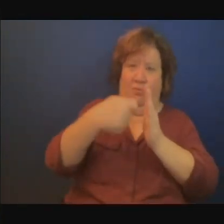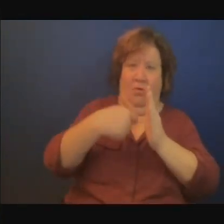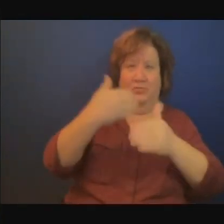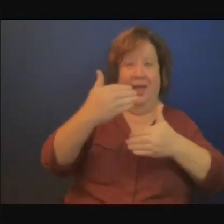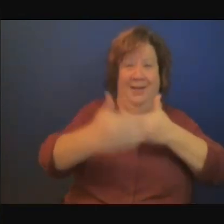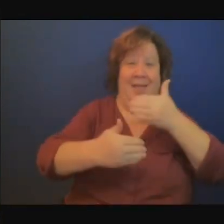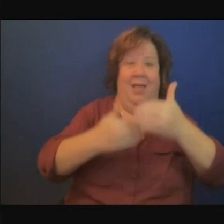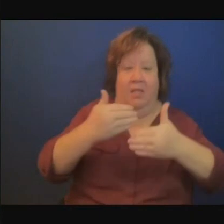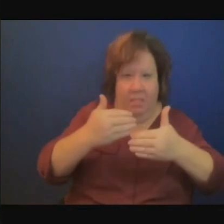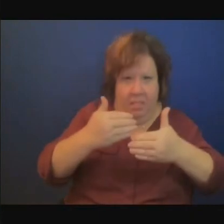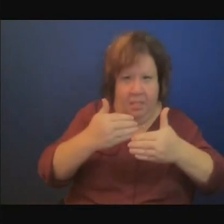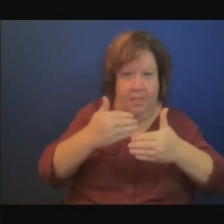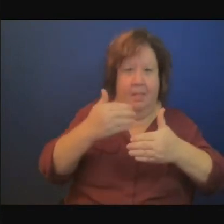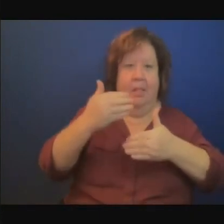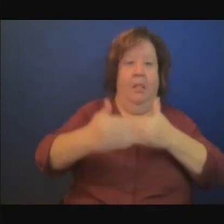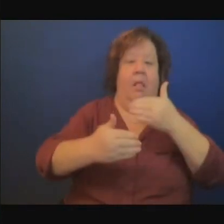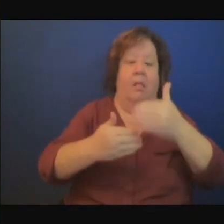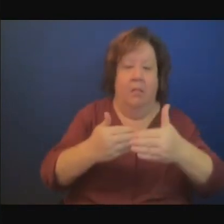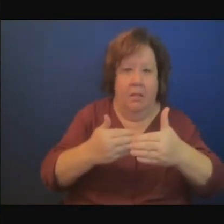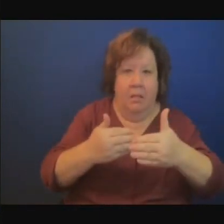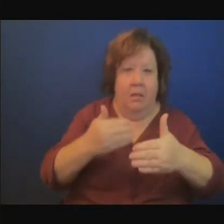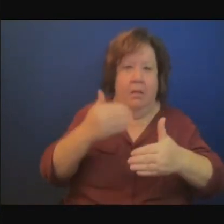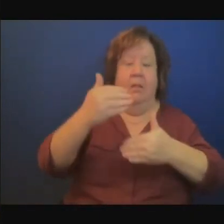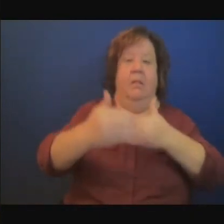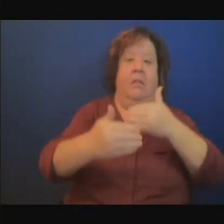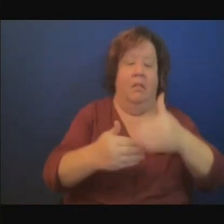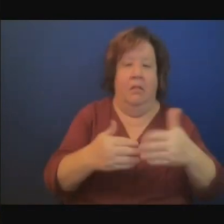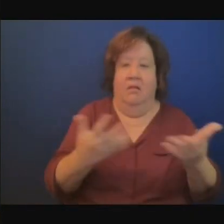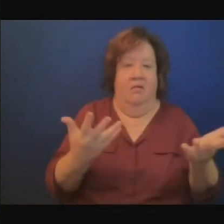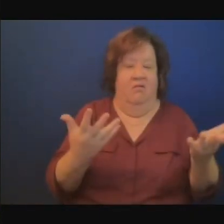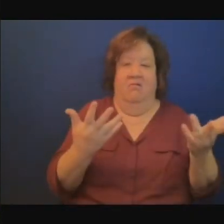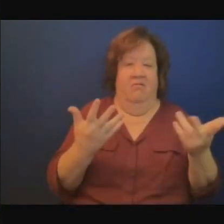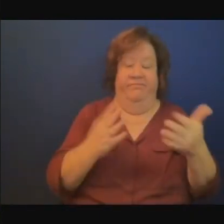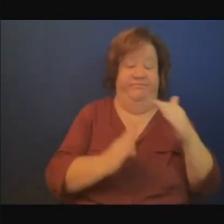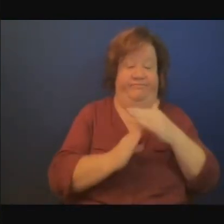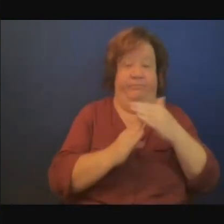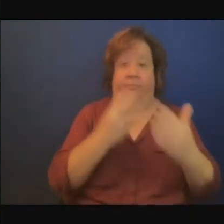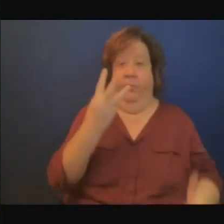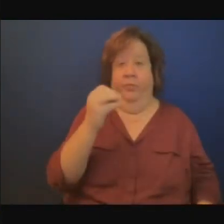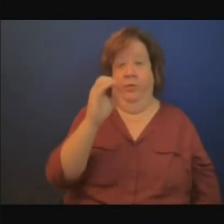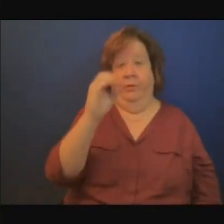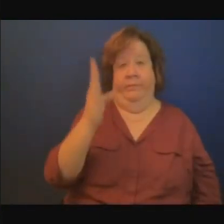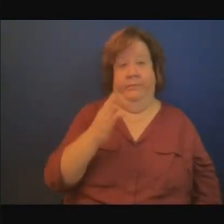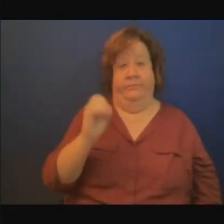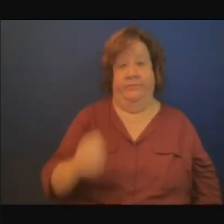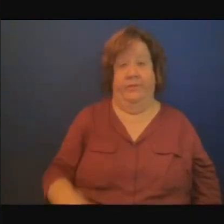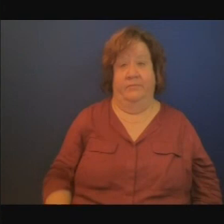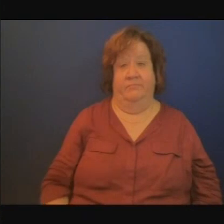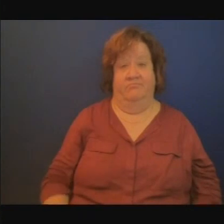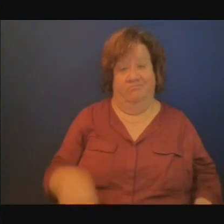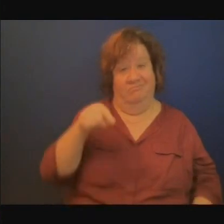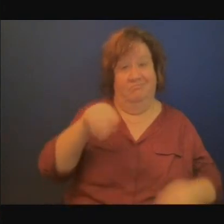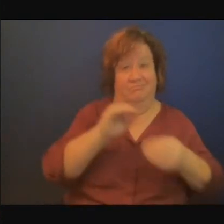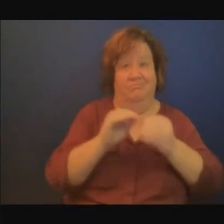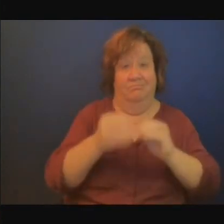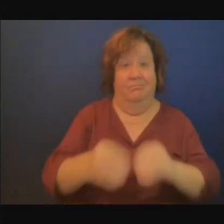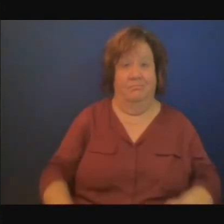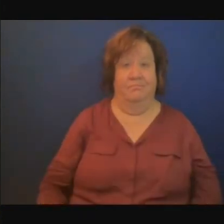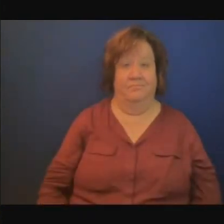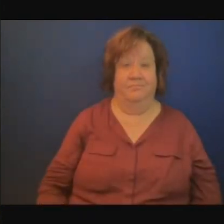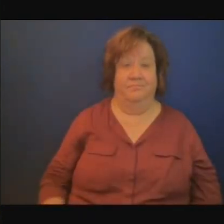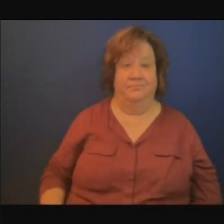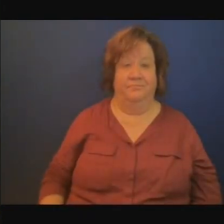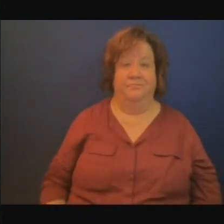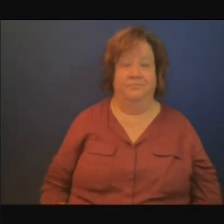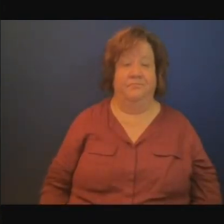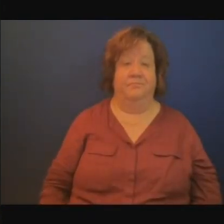aussi les communautés locales qui peuvent jouer un rôle mais au niveau national pour les projets du secteur énergétique c'est difficile de dépasser